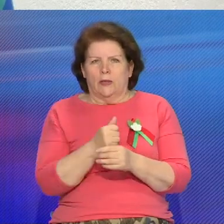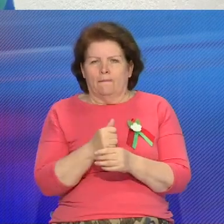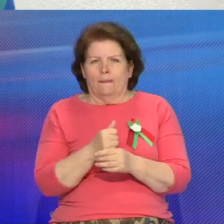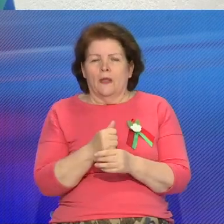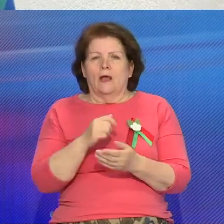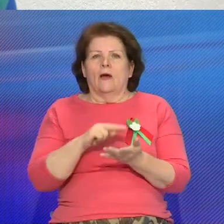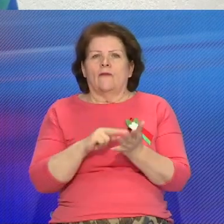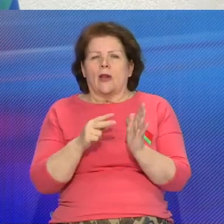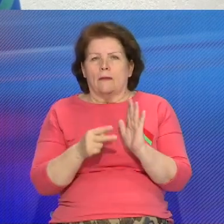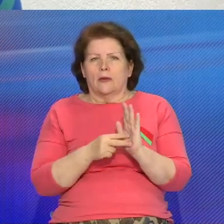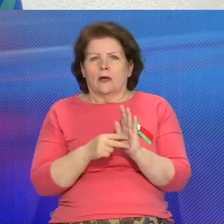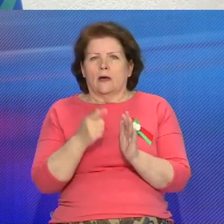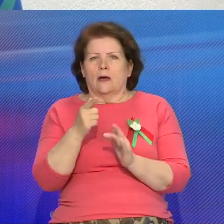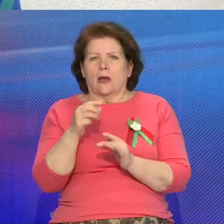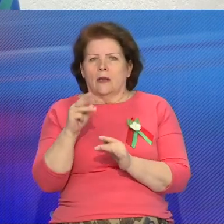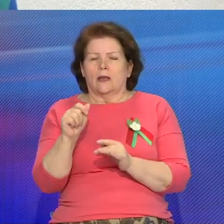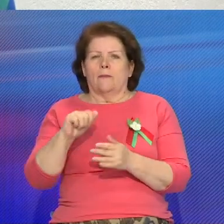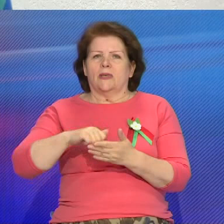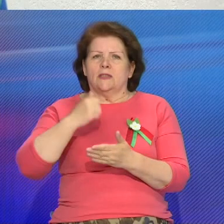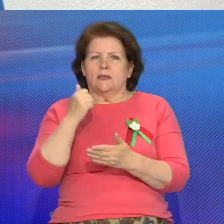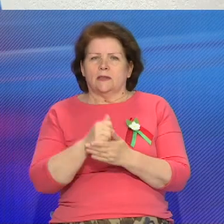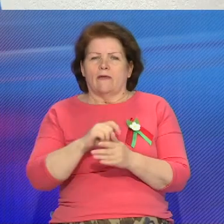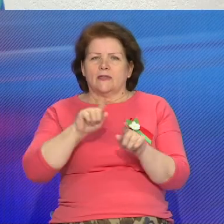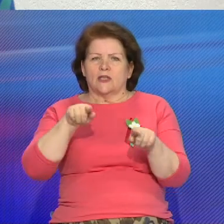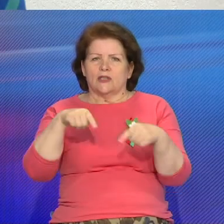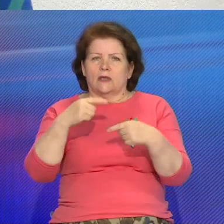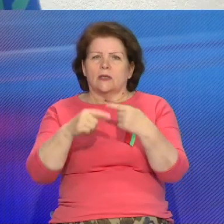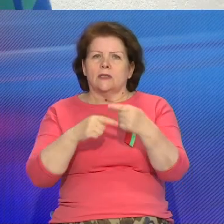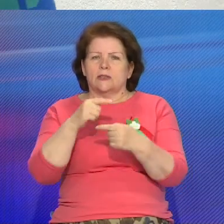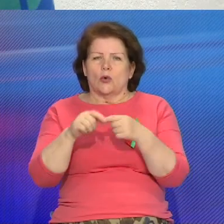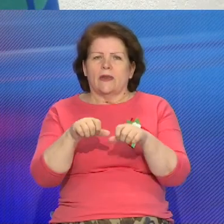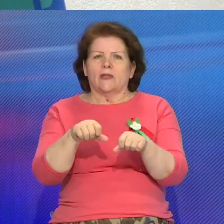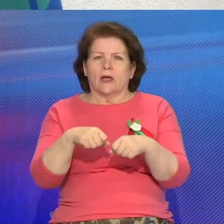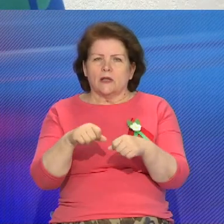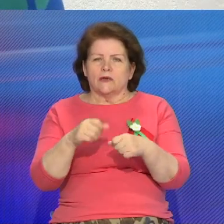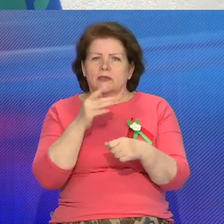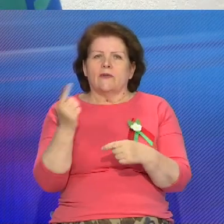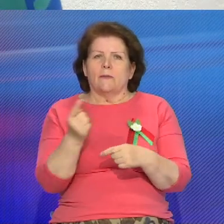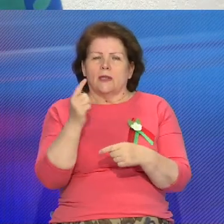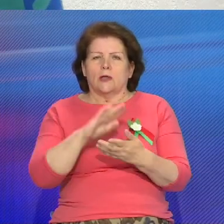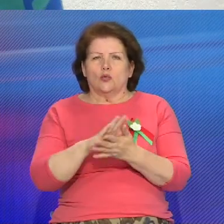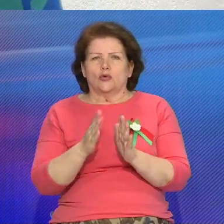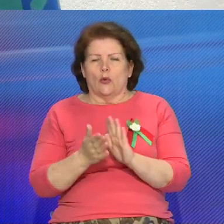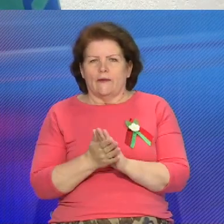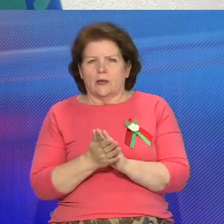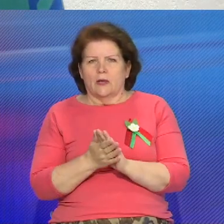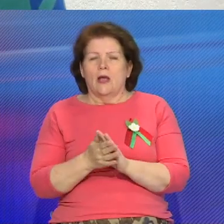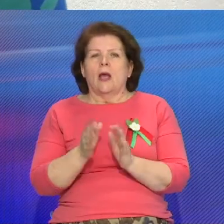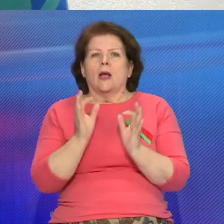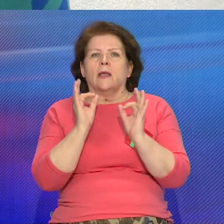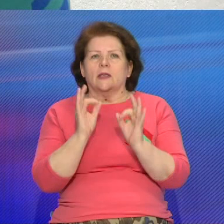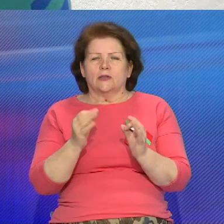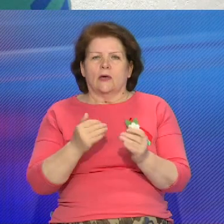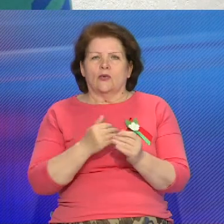гранта президента Республіки Беларусь на возрождение традиційного ткачества в современных условиях. И, конечно же,